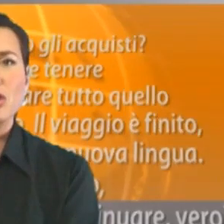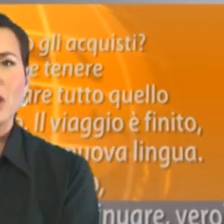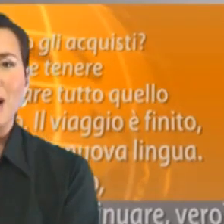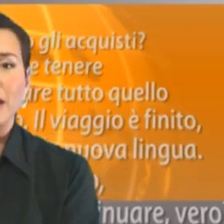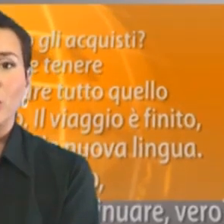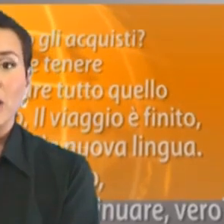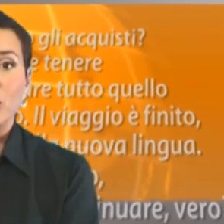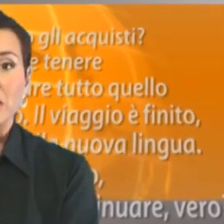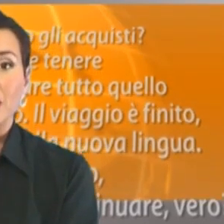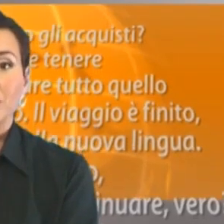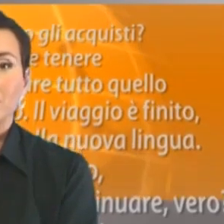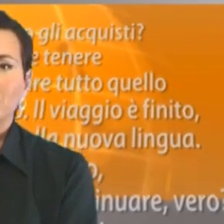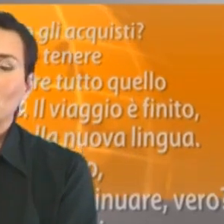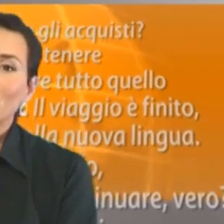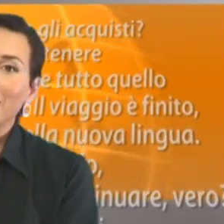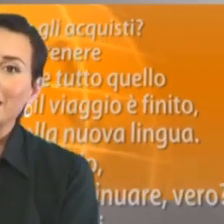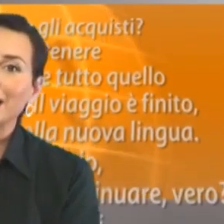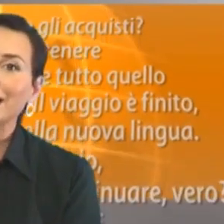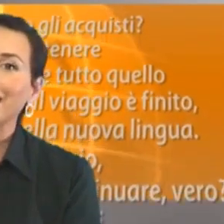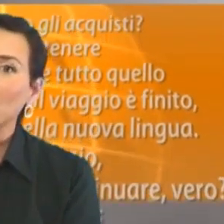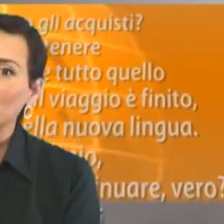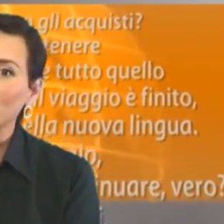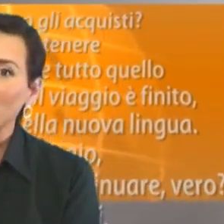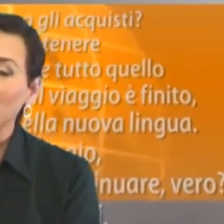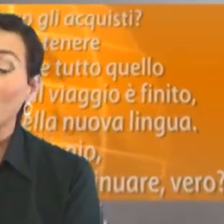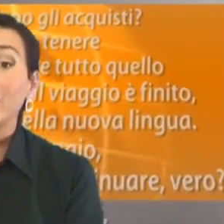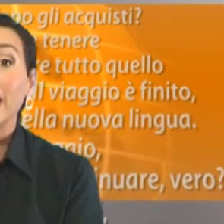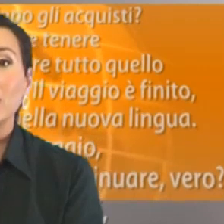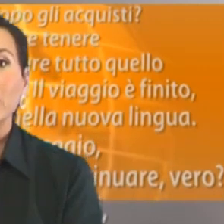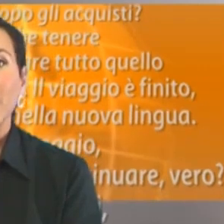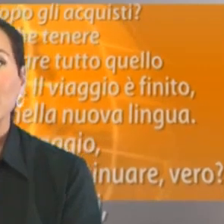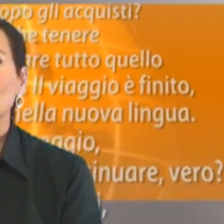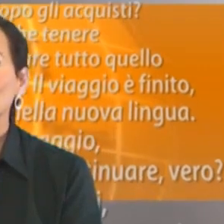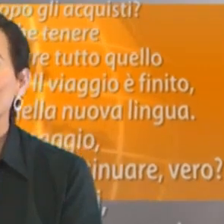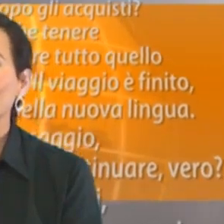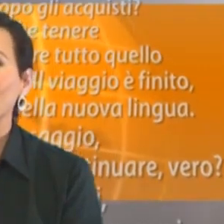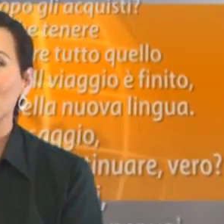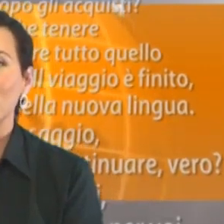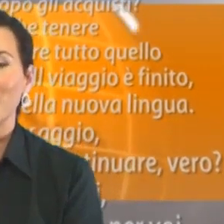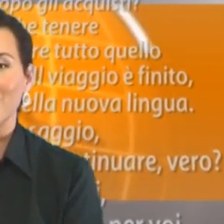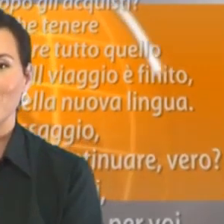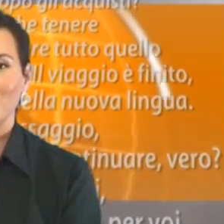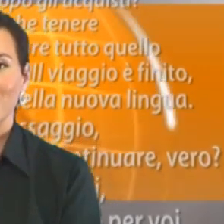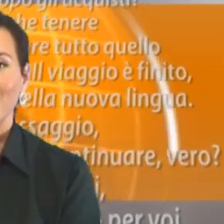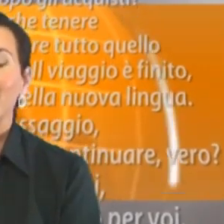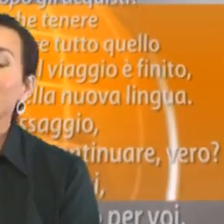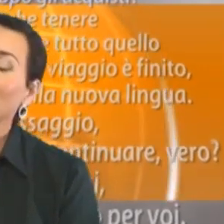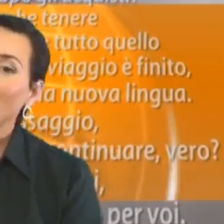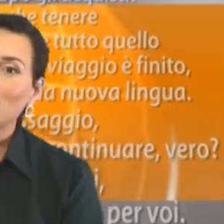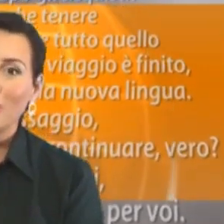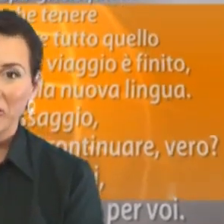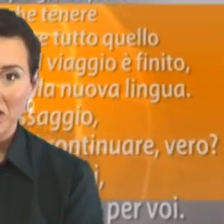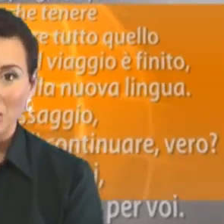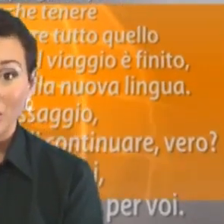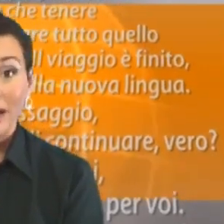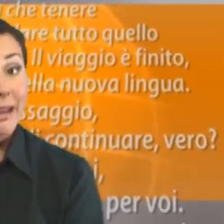what's left after the purchase? it's left to keep the gap and remember everything we learned the